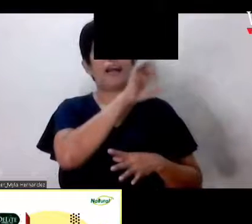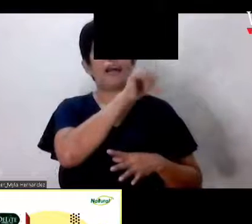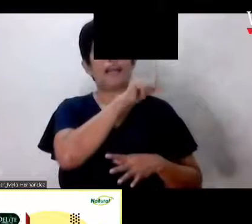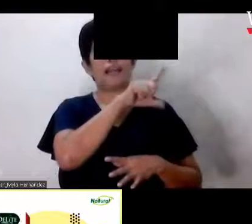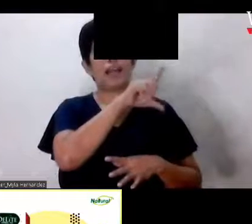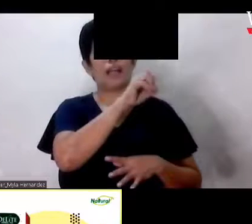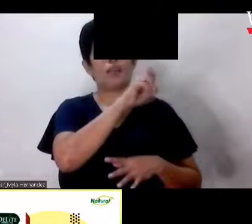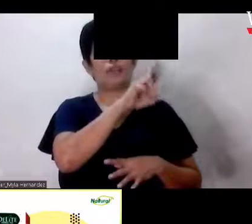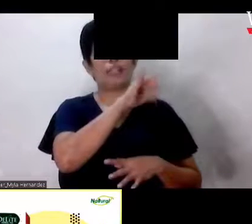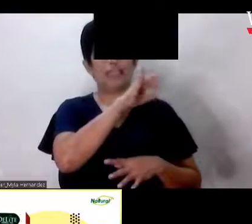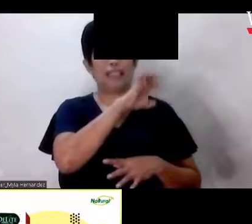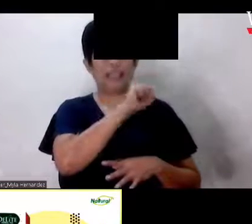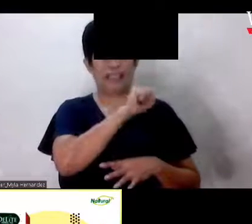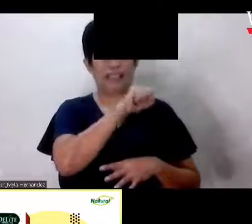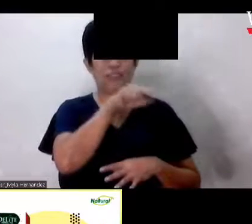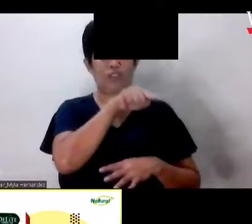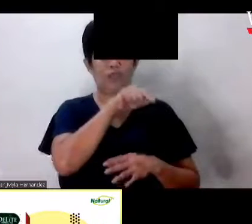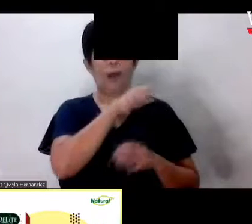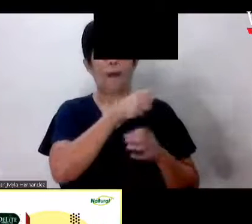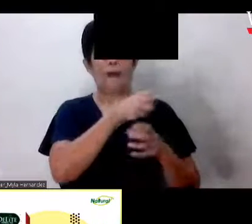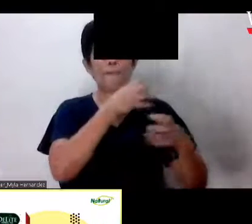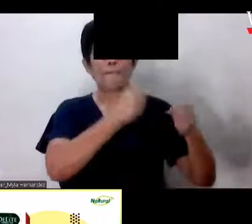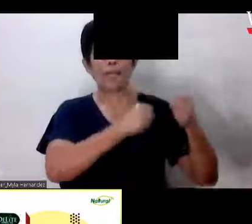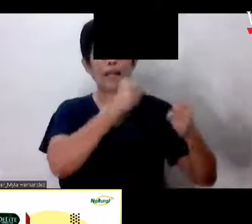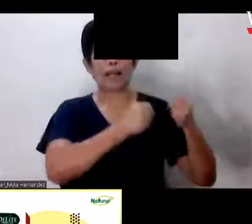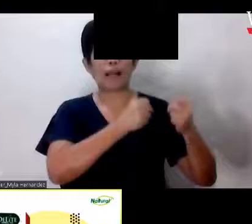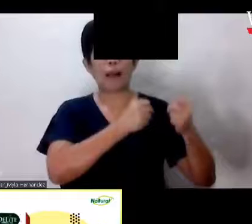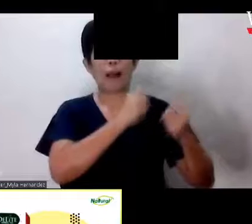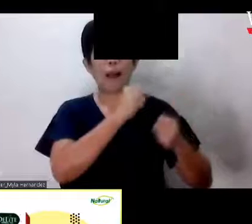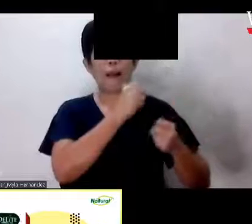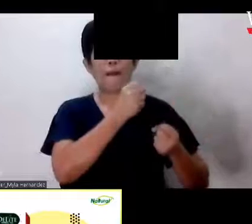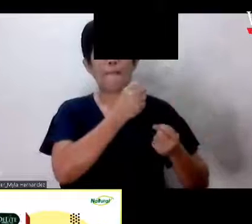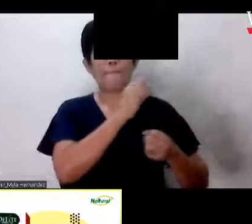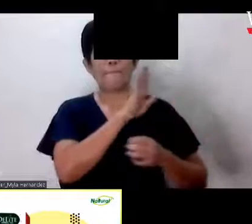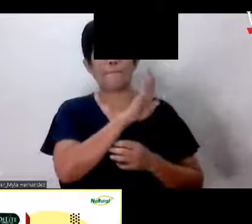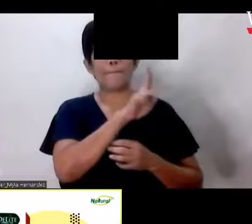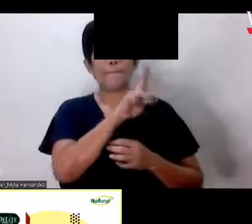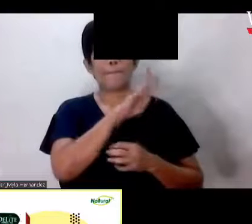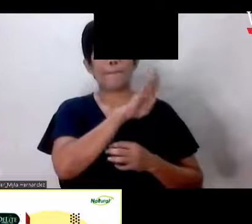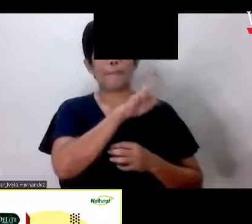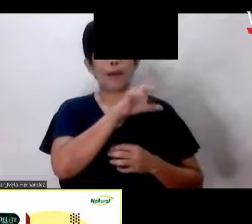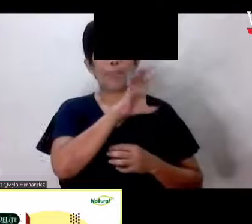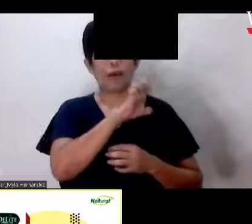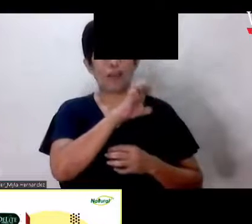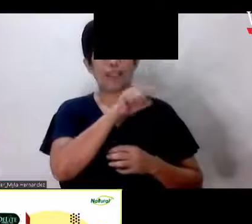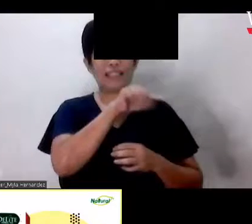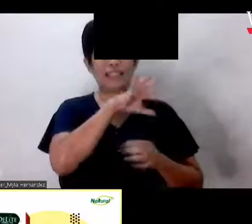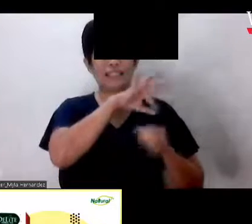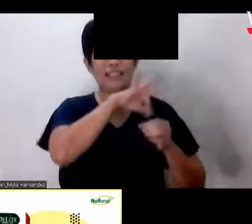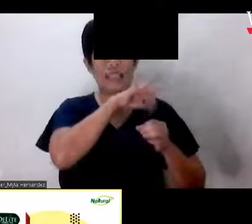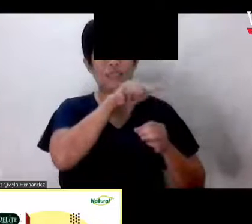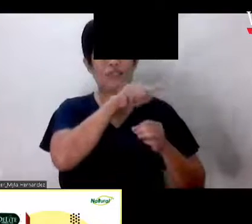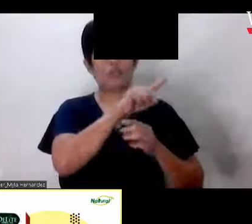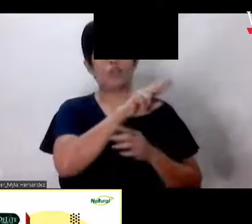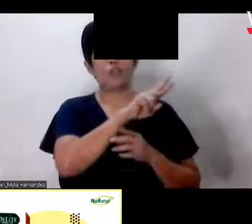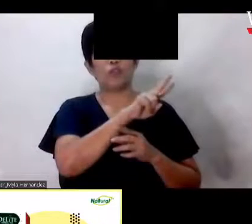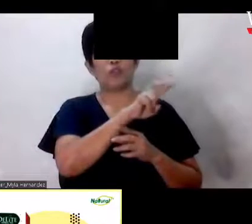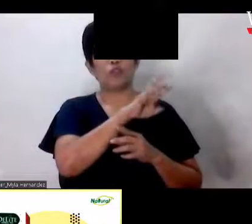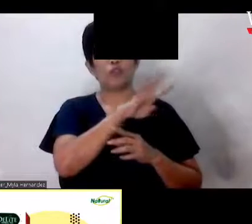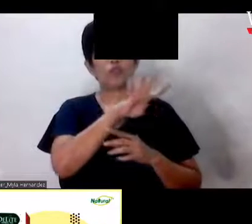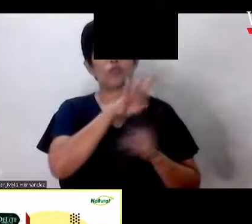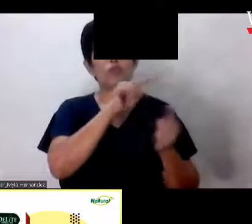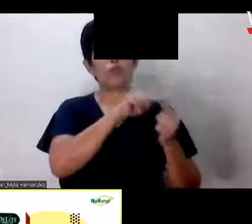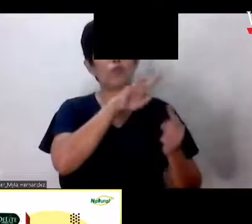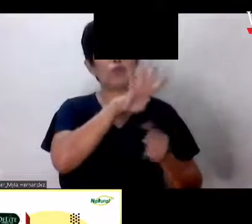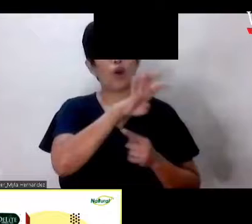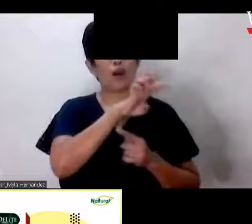calories Yung milk bubble tea Yeah 200 to 400 calories So Kung isipin nyo Yung isang